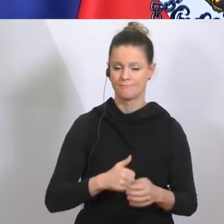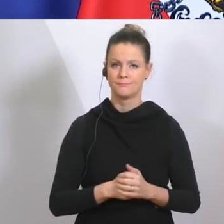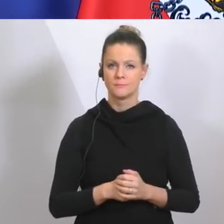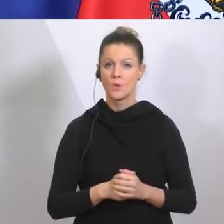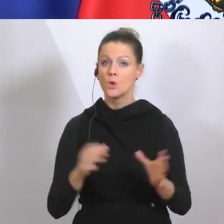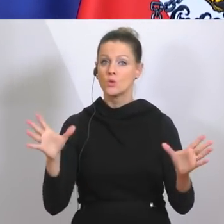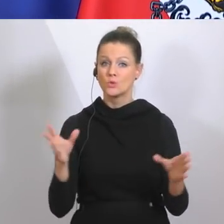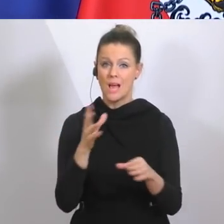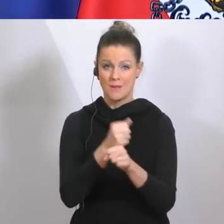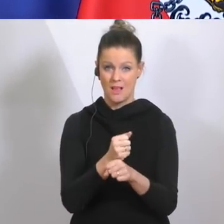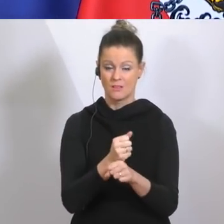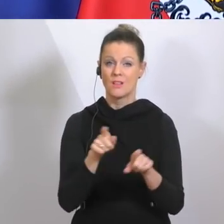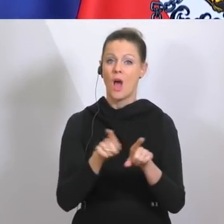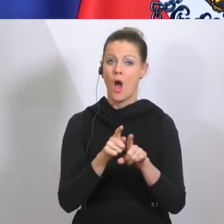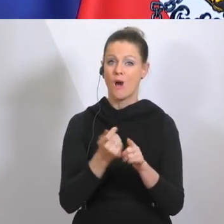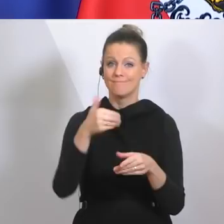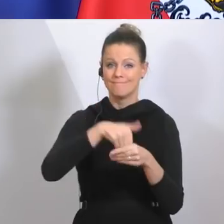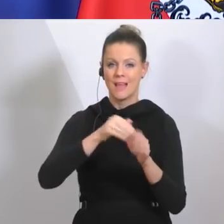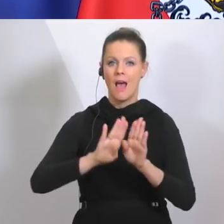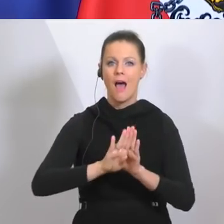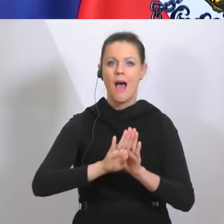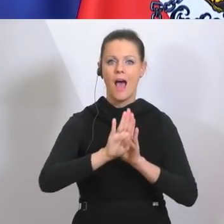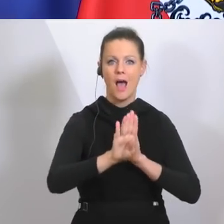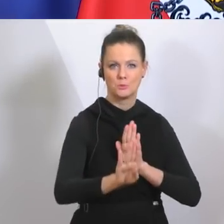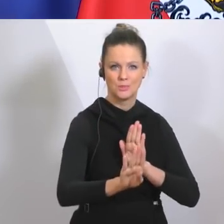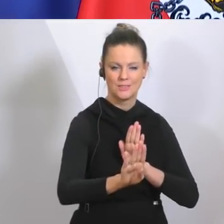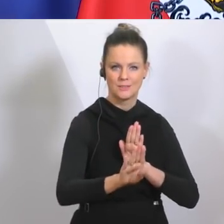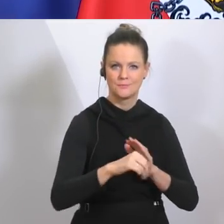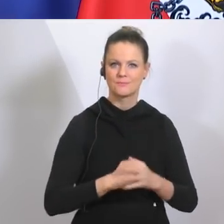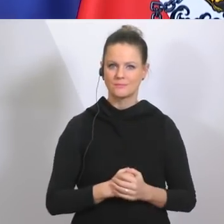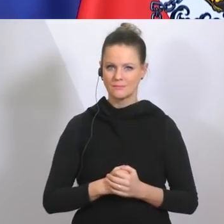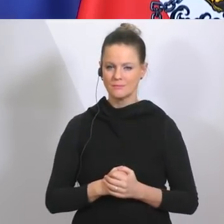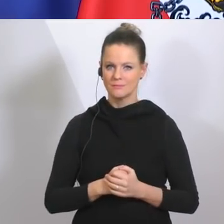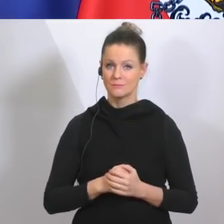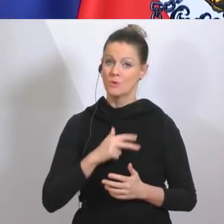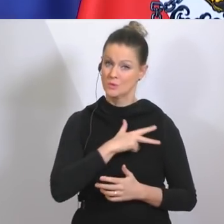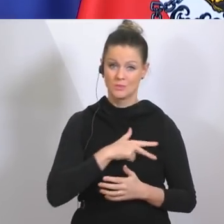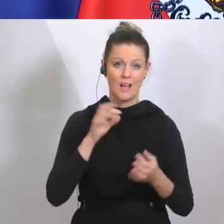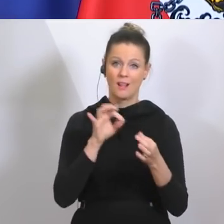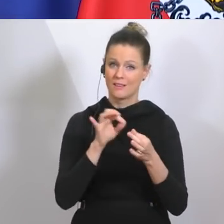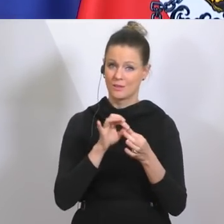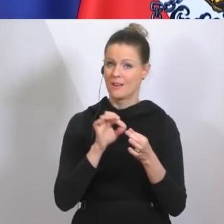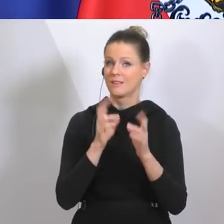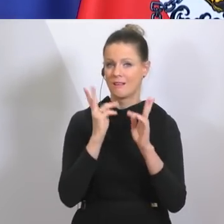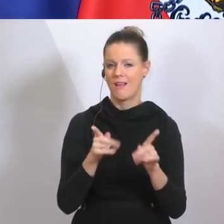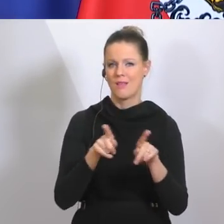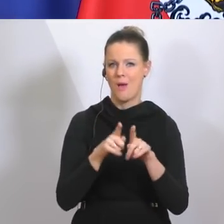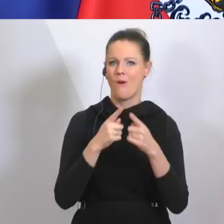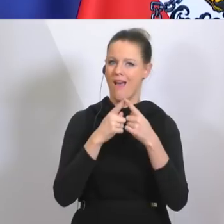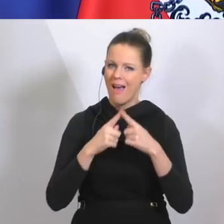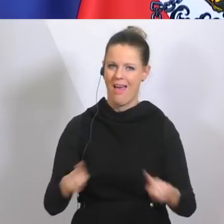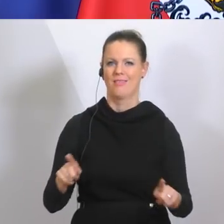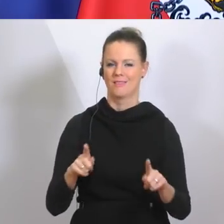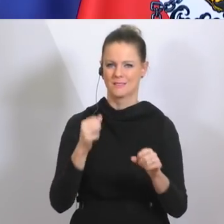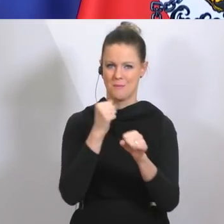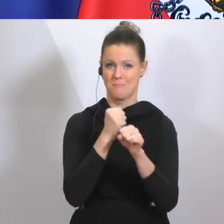aber auch Abstand halten. Wir können unsere sozialen Kontakte auch anders organisieren im